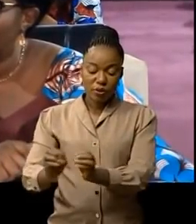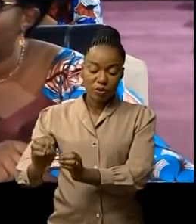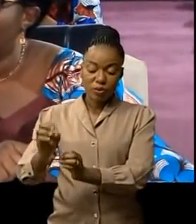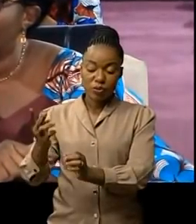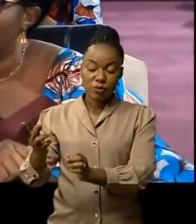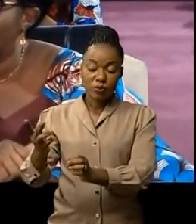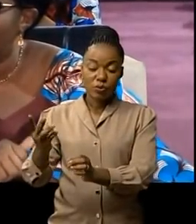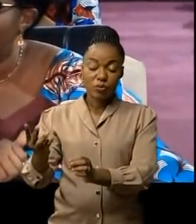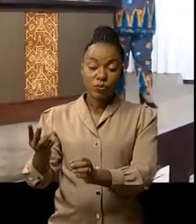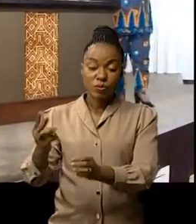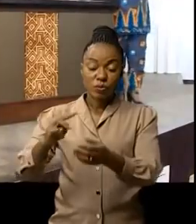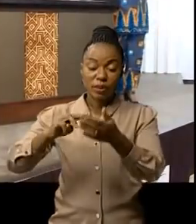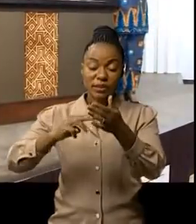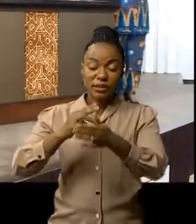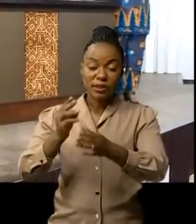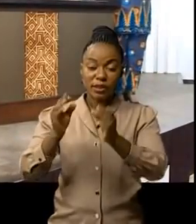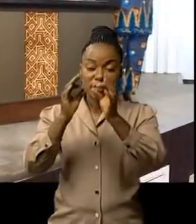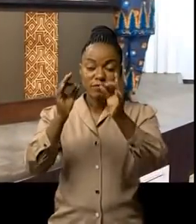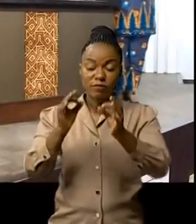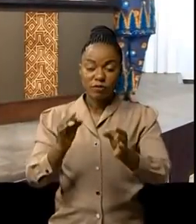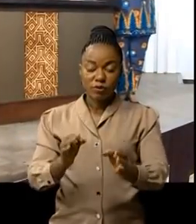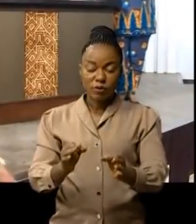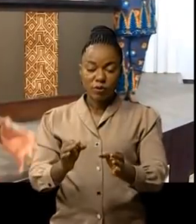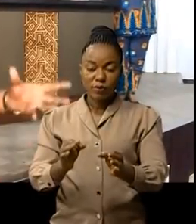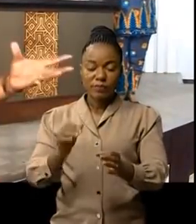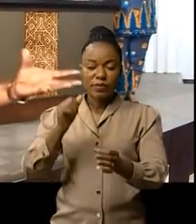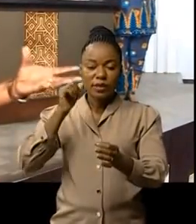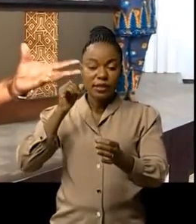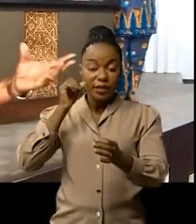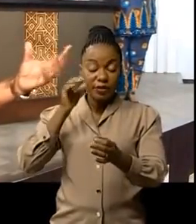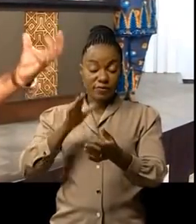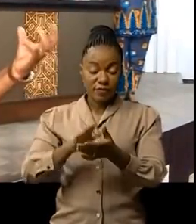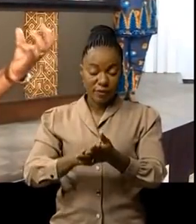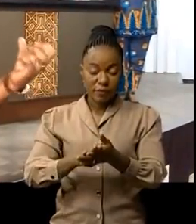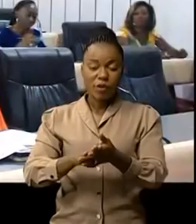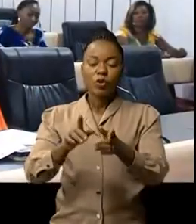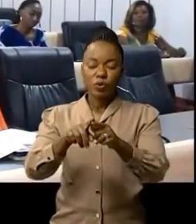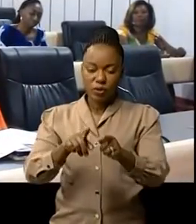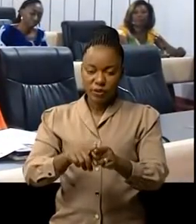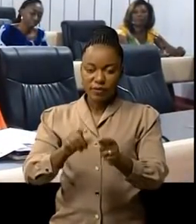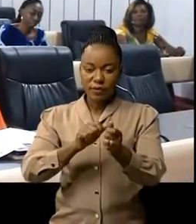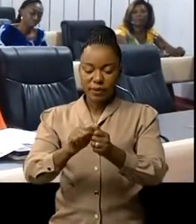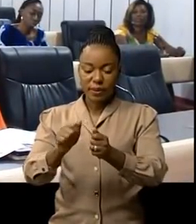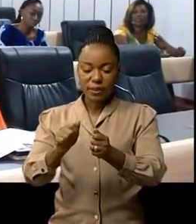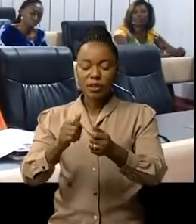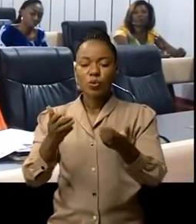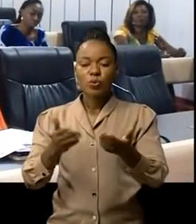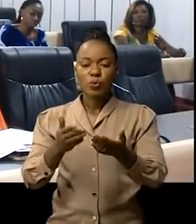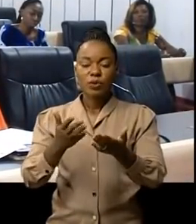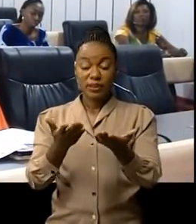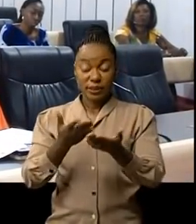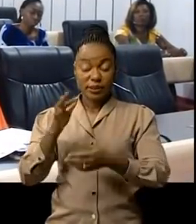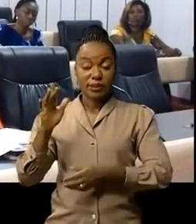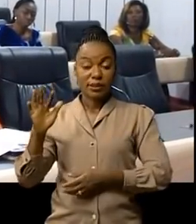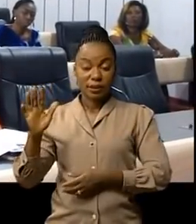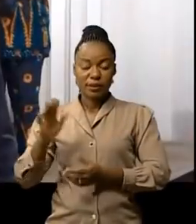forum international des femmes entreprenantes et dynamiques FIED RDC qui aura lieu à Kinshasa du 14 au 16 décembre